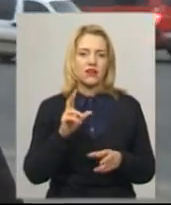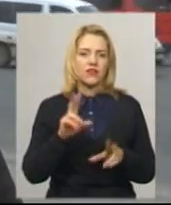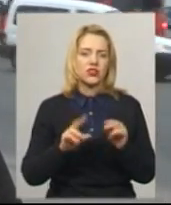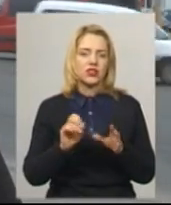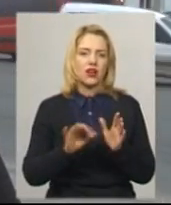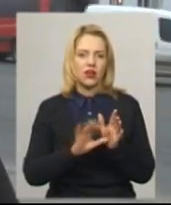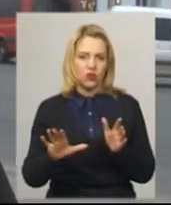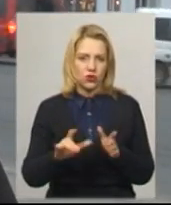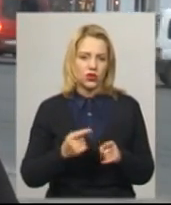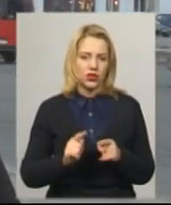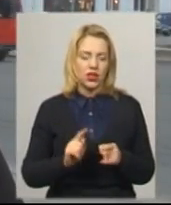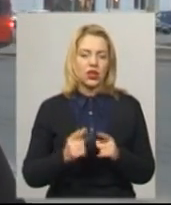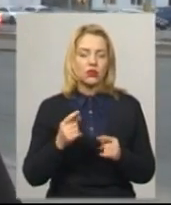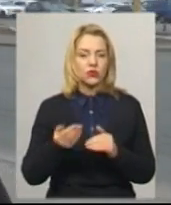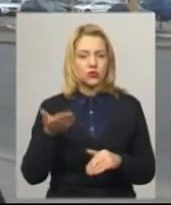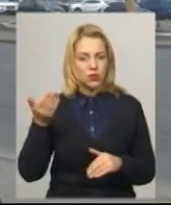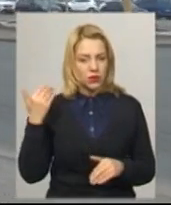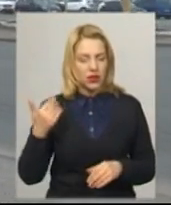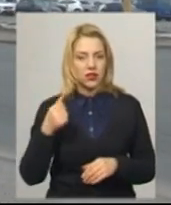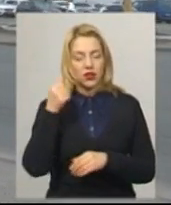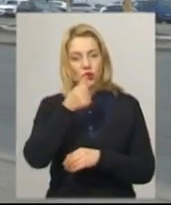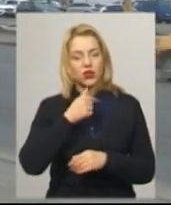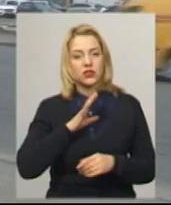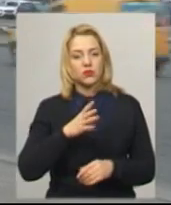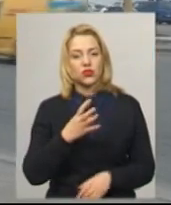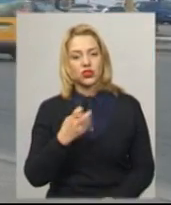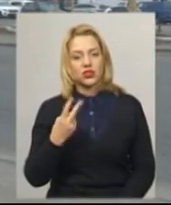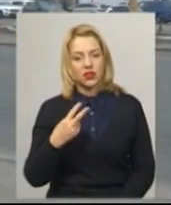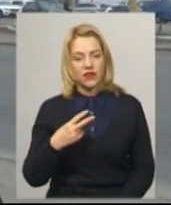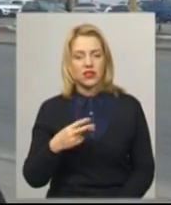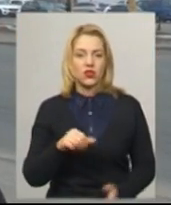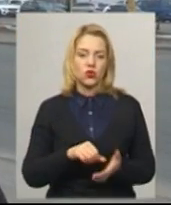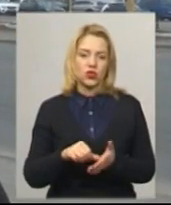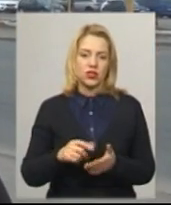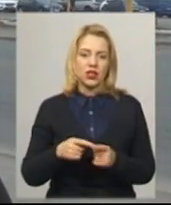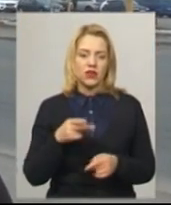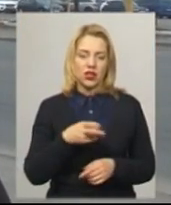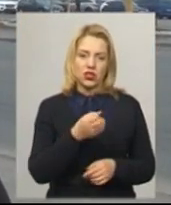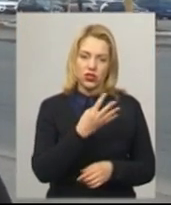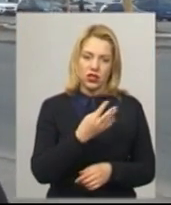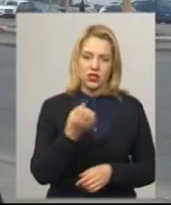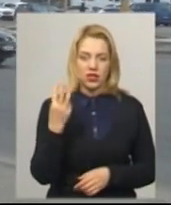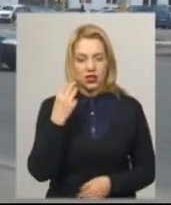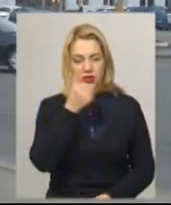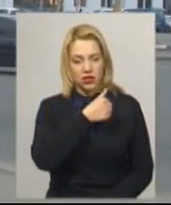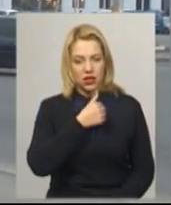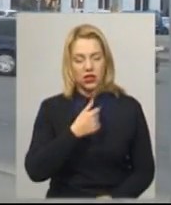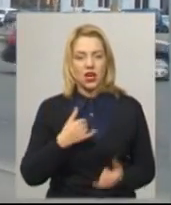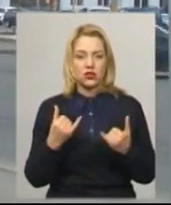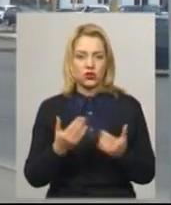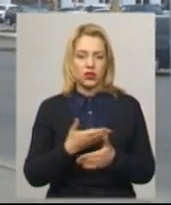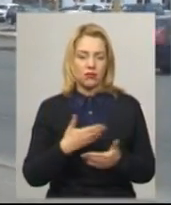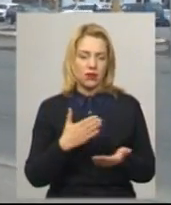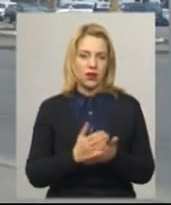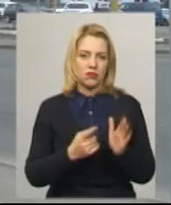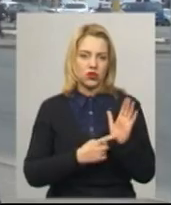Попереднього не разу, а попередніх років це було 420 учасників. Це або 2013, або 2013 рік. Сьогодні ми маємо